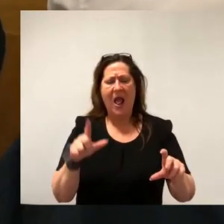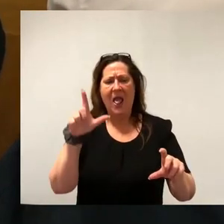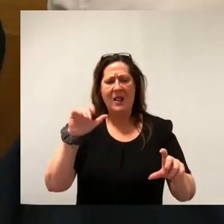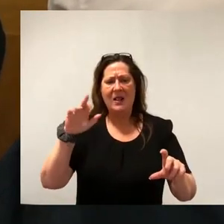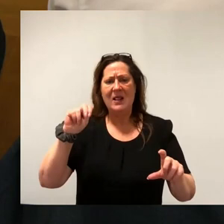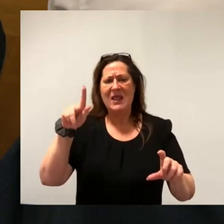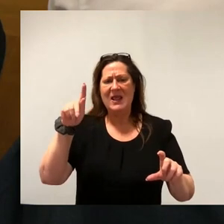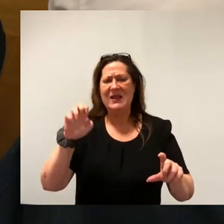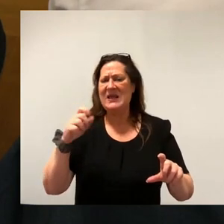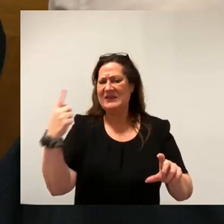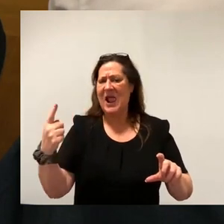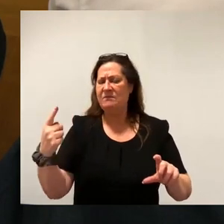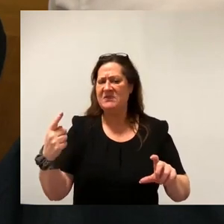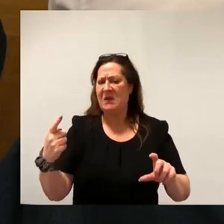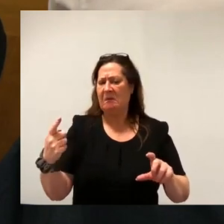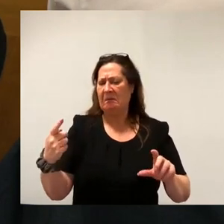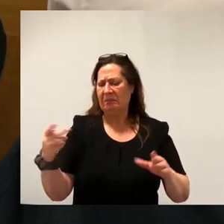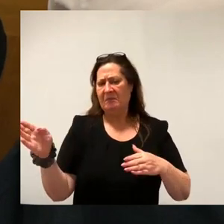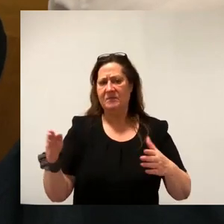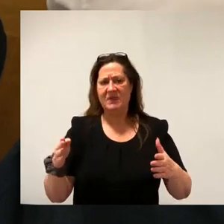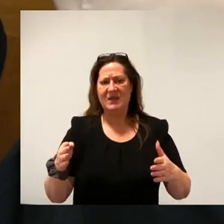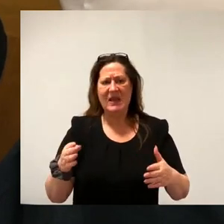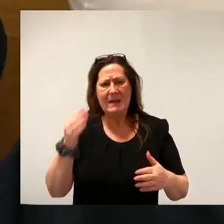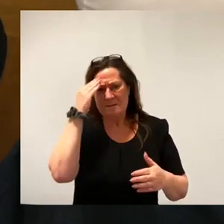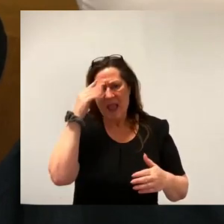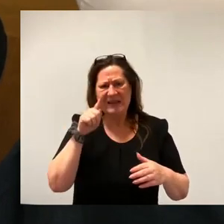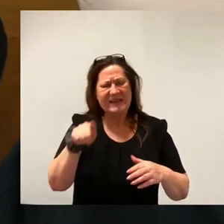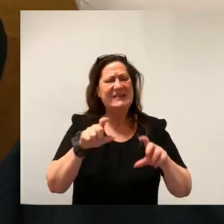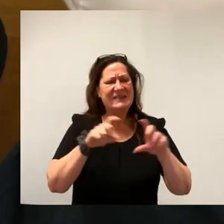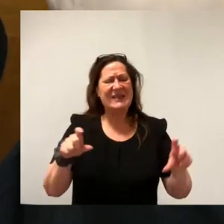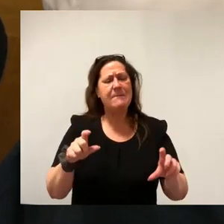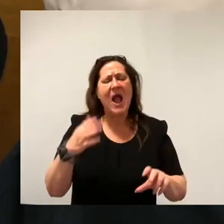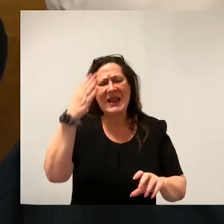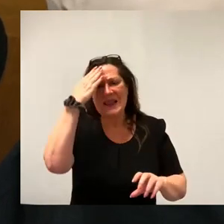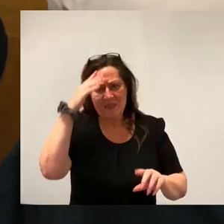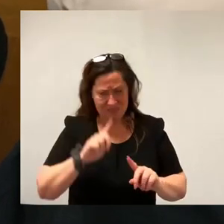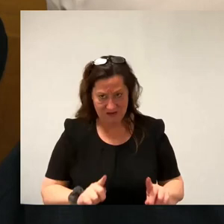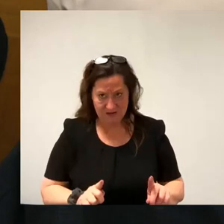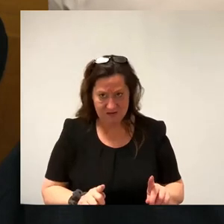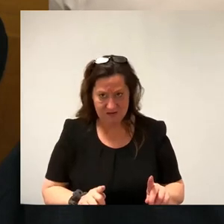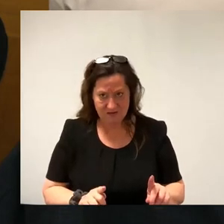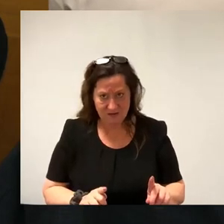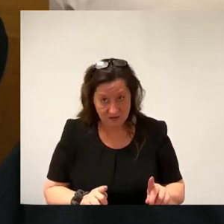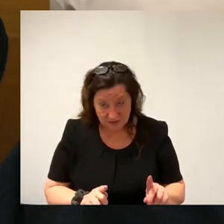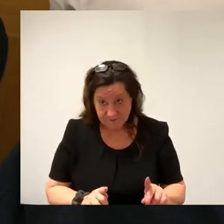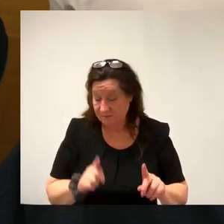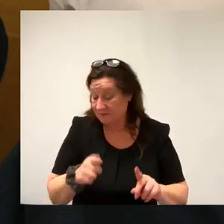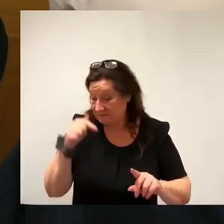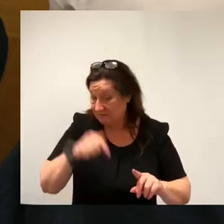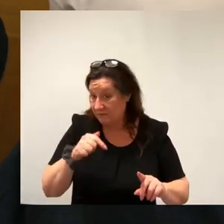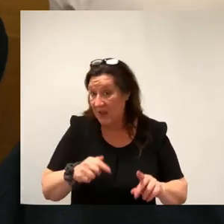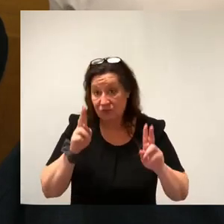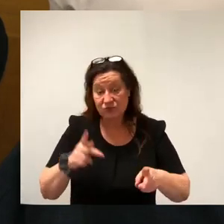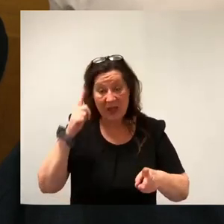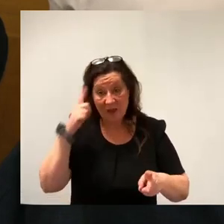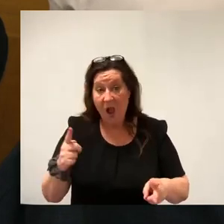merken einfach, dass Sie mit dem Thema bisher nichts zu tun hatten. Und Sie merken einfach, dass es hier im Rat Leute gibt, die richtig Lust